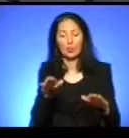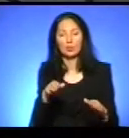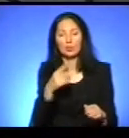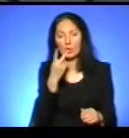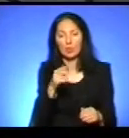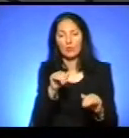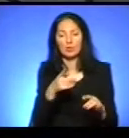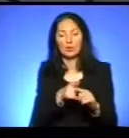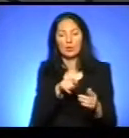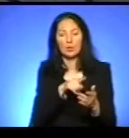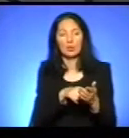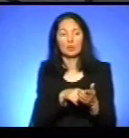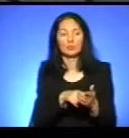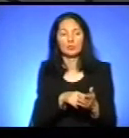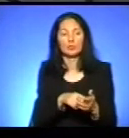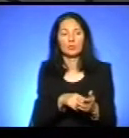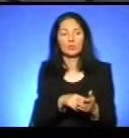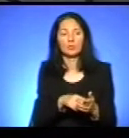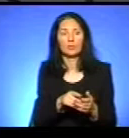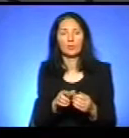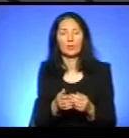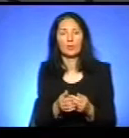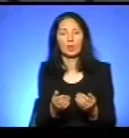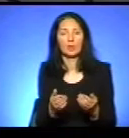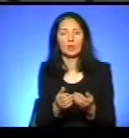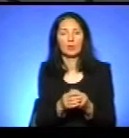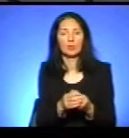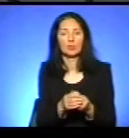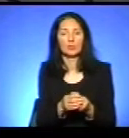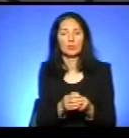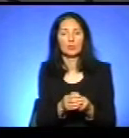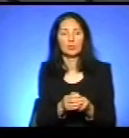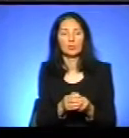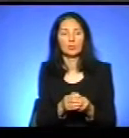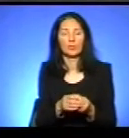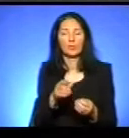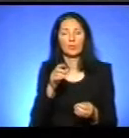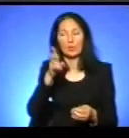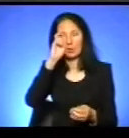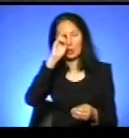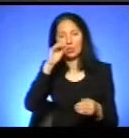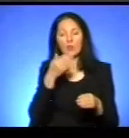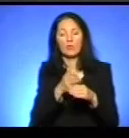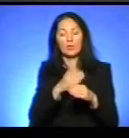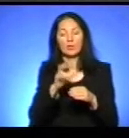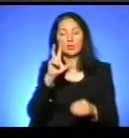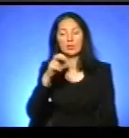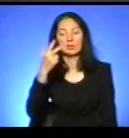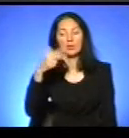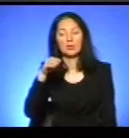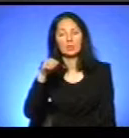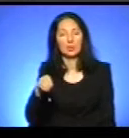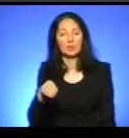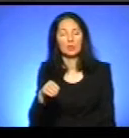проблеми? А на що держава давала ті ВБД? Вони дали 330 тисяч ВБД. В чимось вони